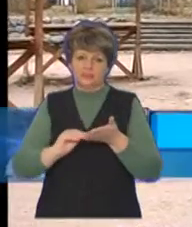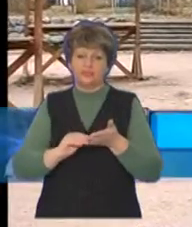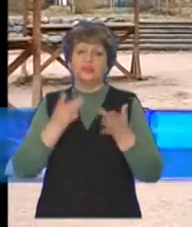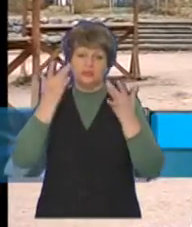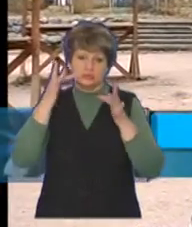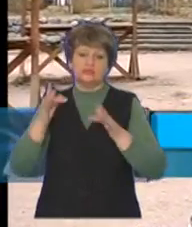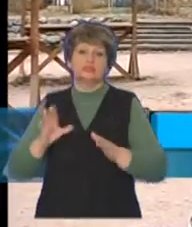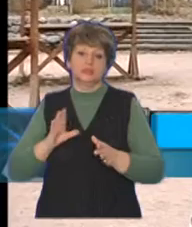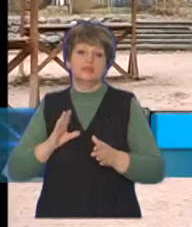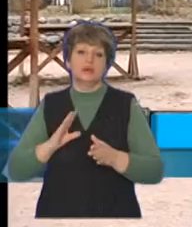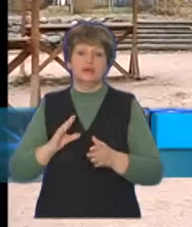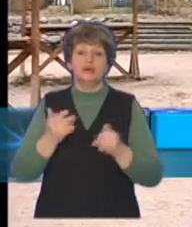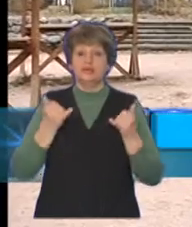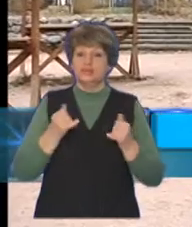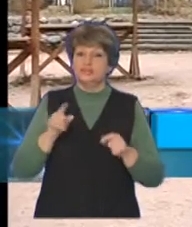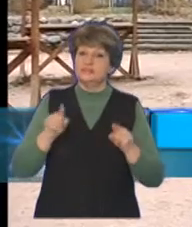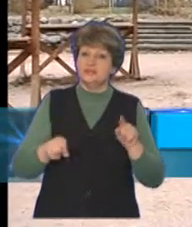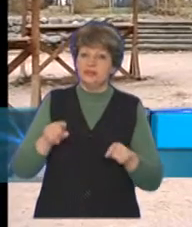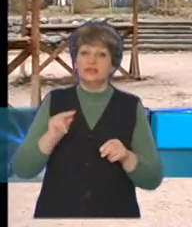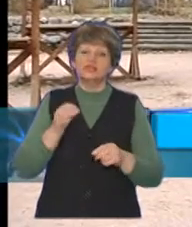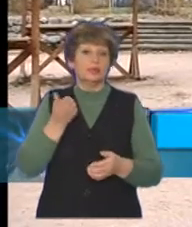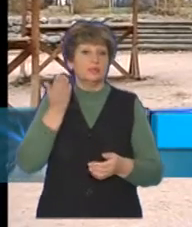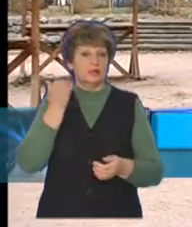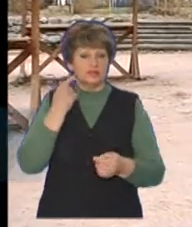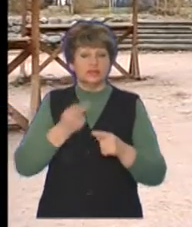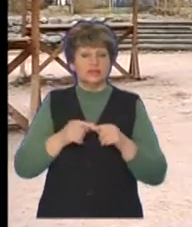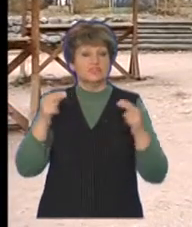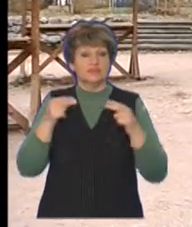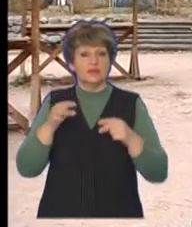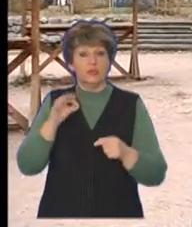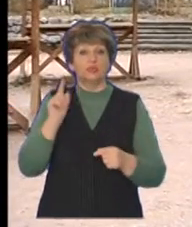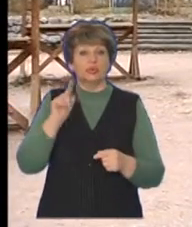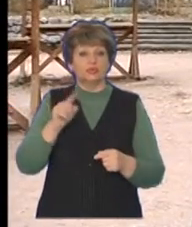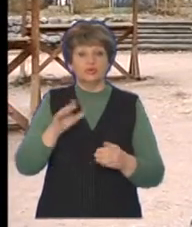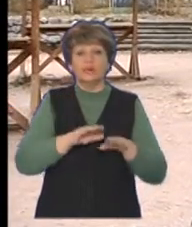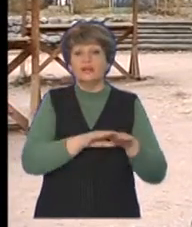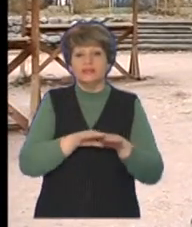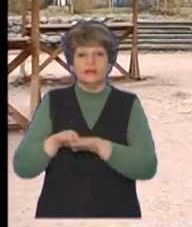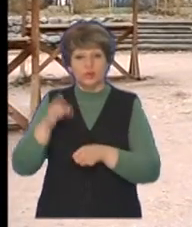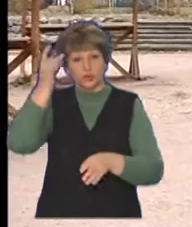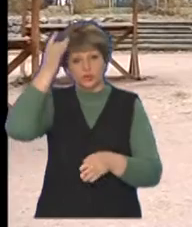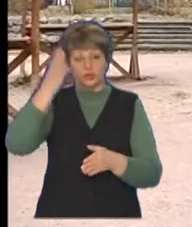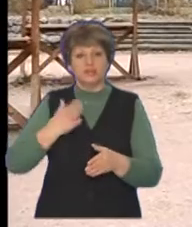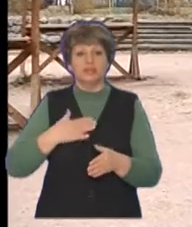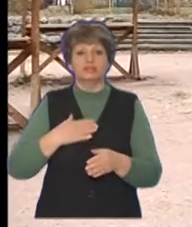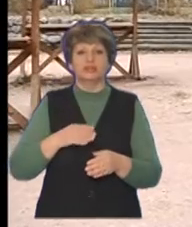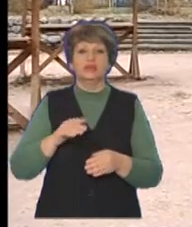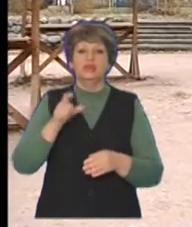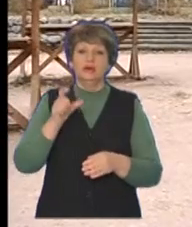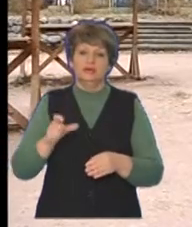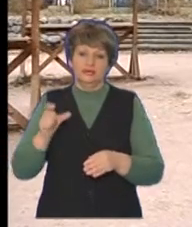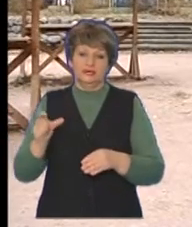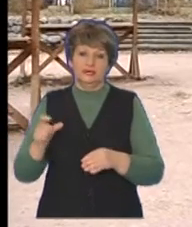випадки мають місце. Зараз набагато рідше, ніж раніше. Це може свідчити про те, що рівень культури наших мешканців,